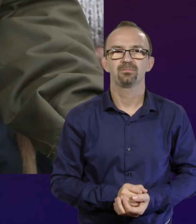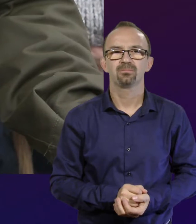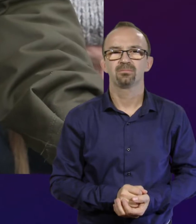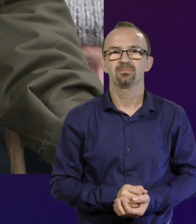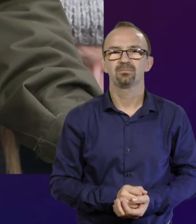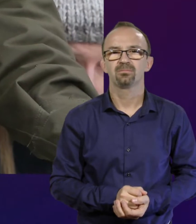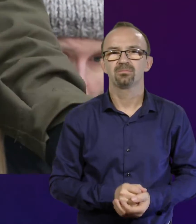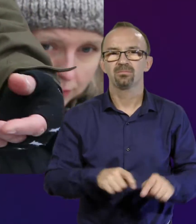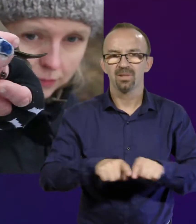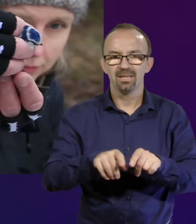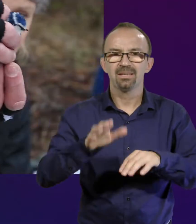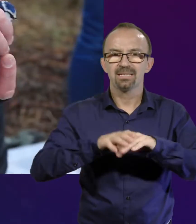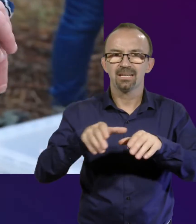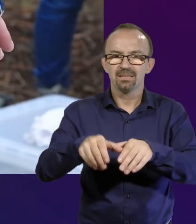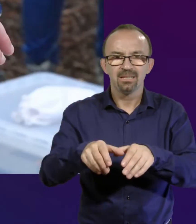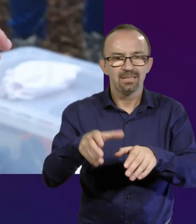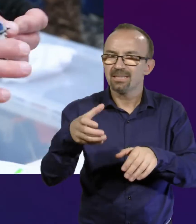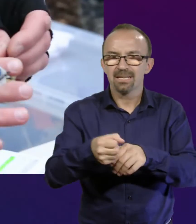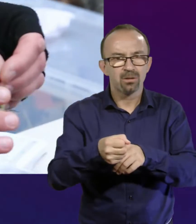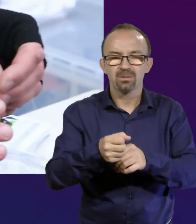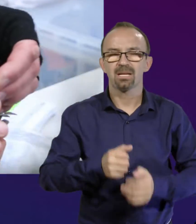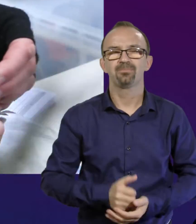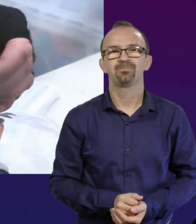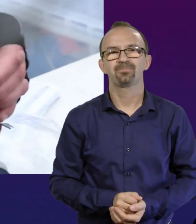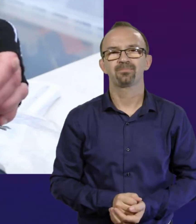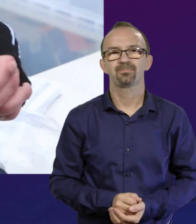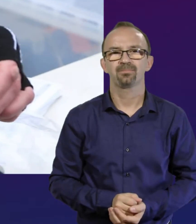Akkor így a kezedet tett, ide, ne zárd össze.